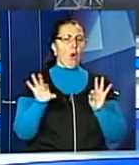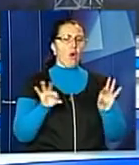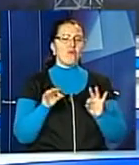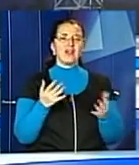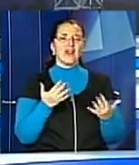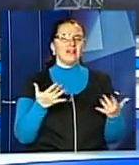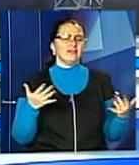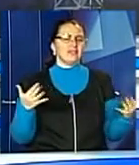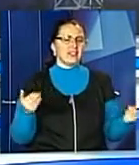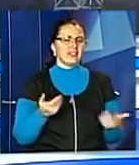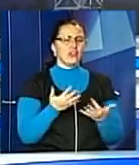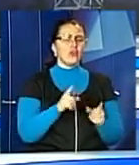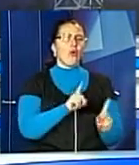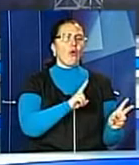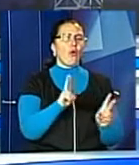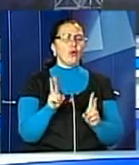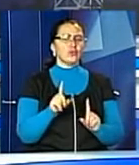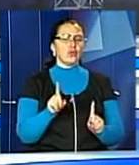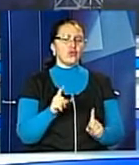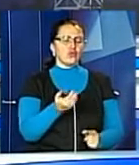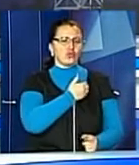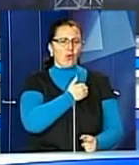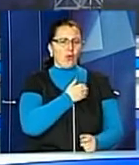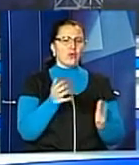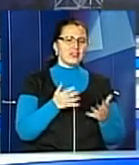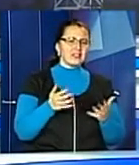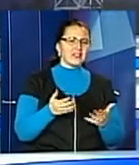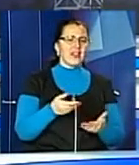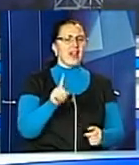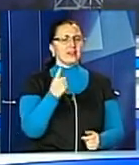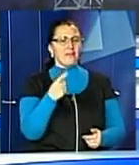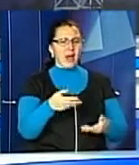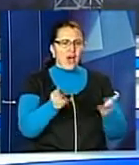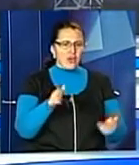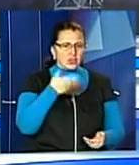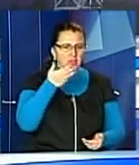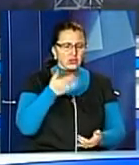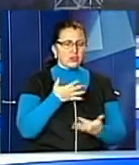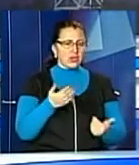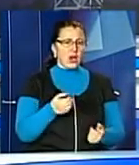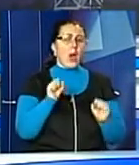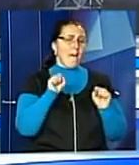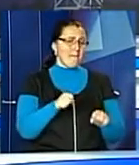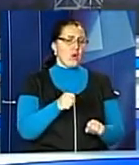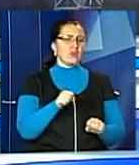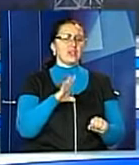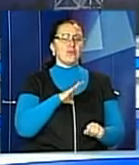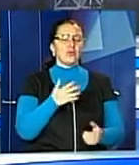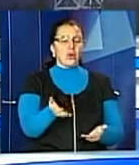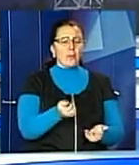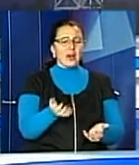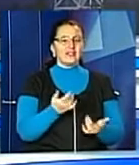кількох видів перших та других страв, гарнірів та салатів, маючи змогу набирати стільки їжі, скільки їм хочеться.